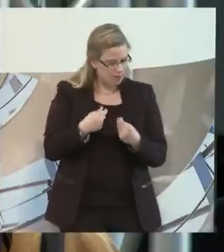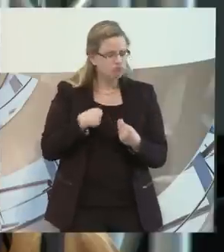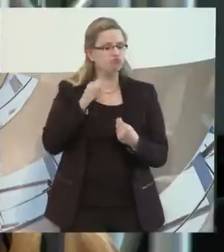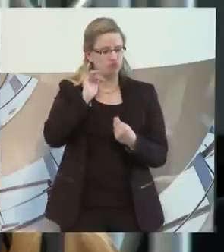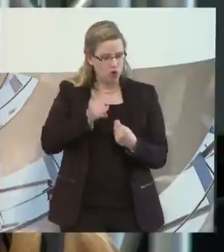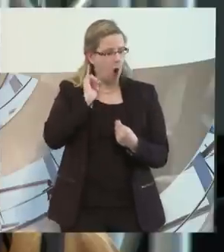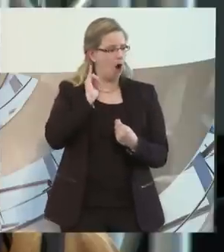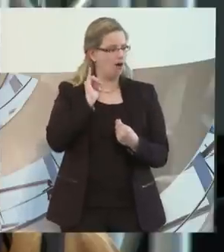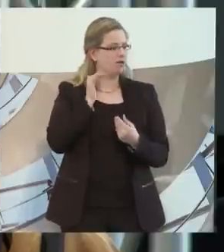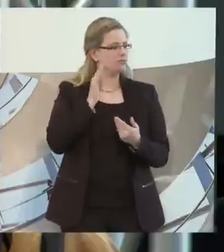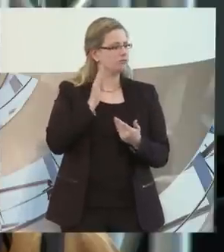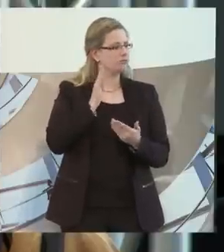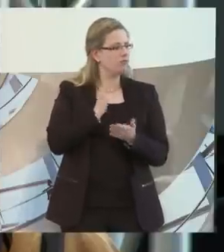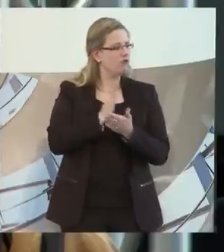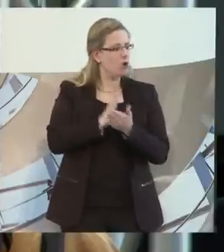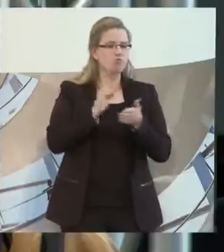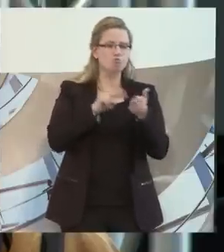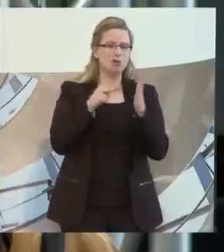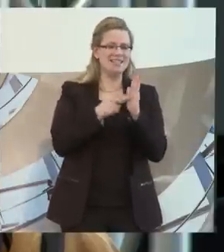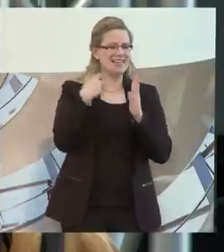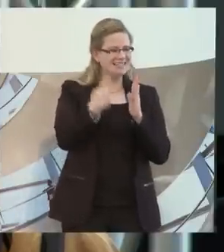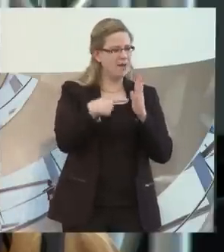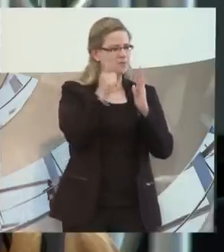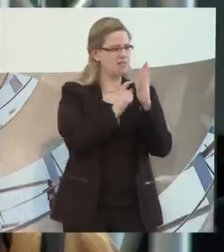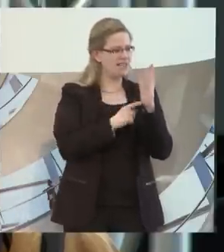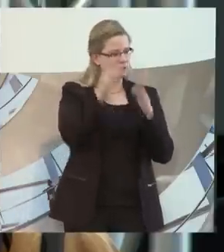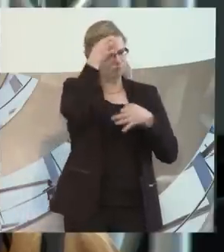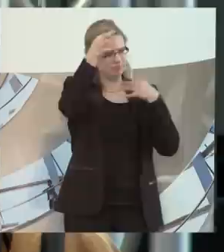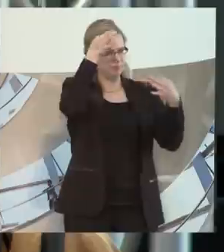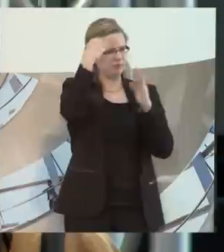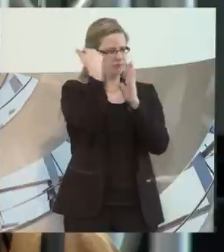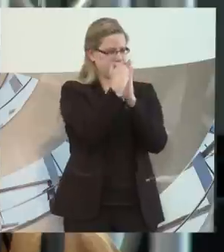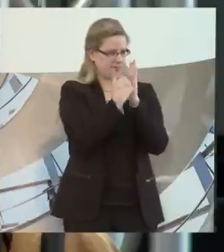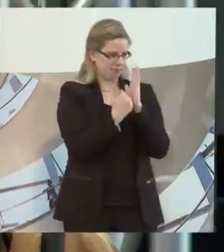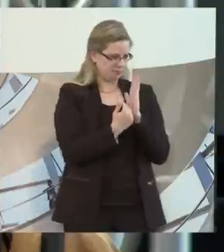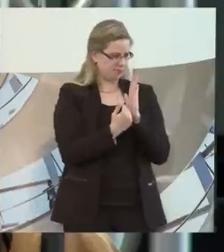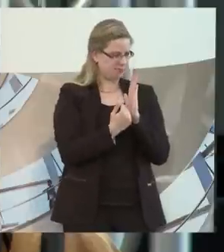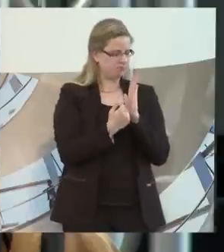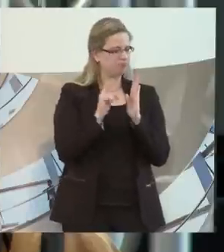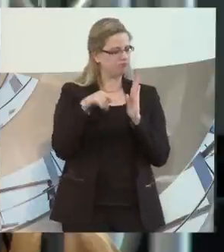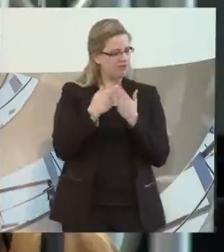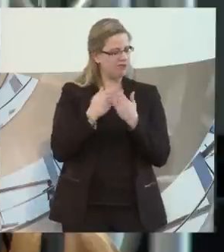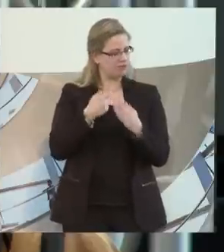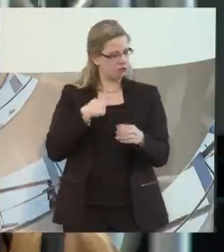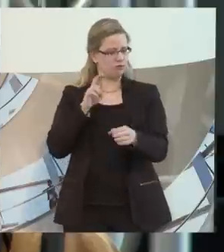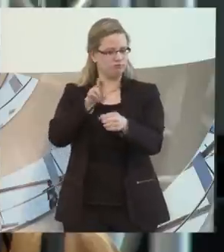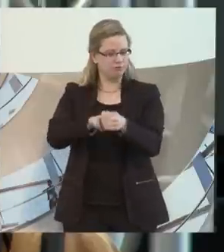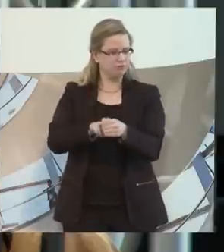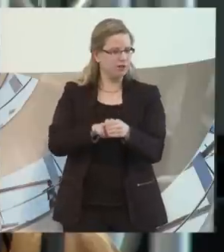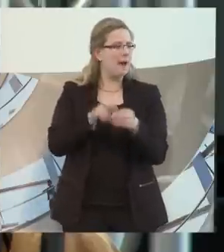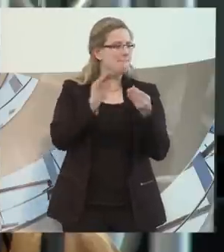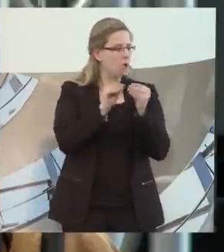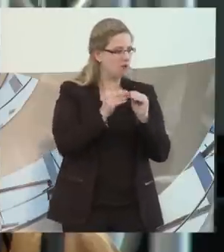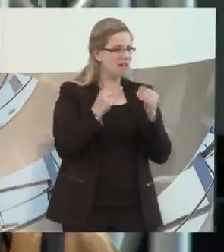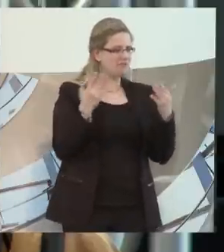habe, dass die Politik die Rahmenbedingungen schafft. Und ich glaube, es ist auch ein Fehler, dass noch zu wenig Menschen mit einer